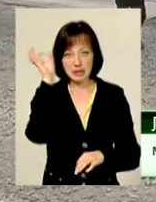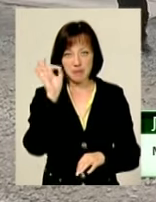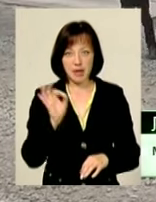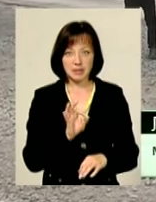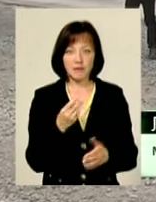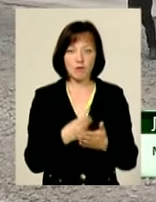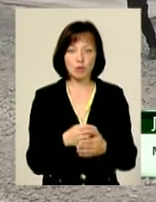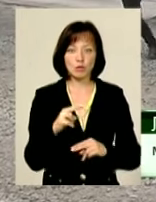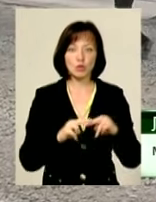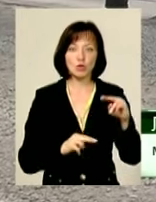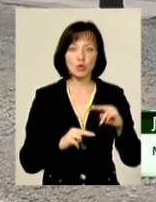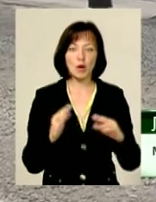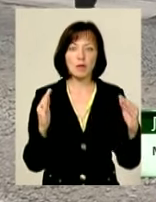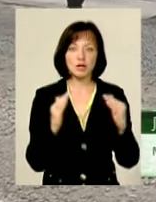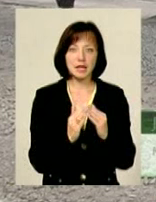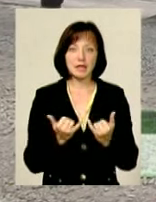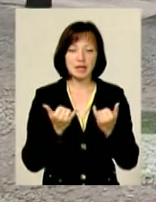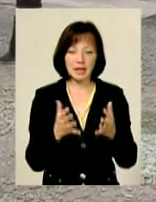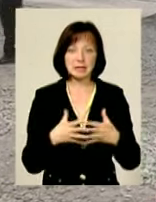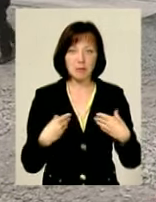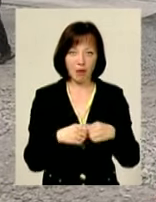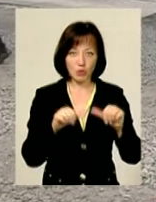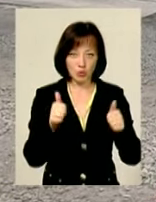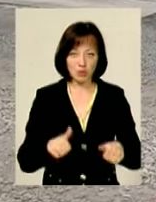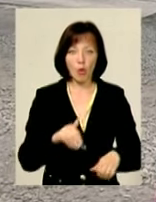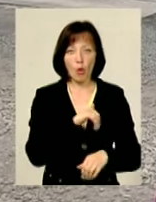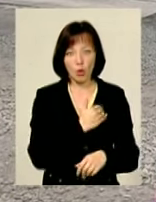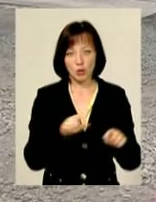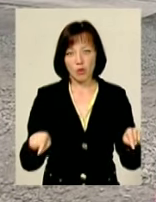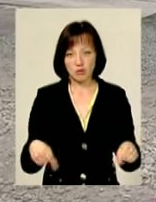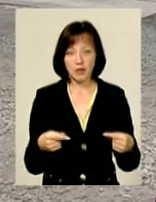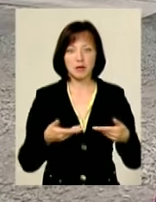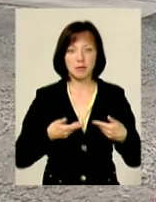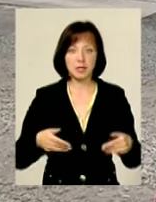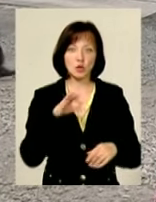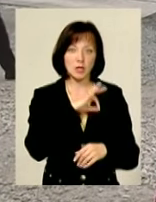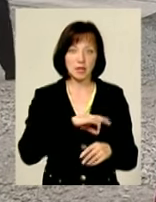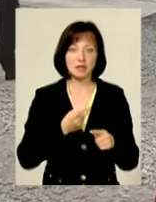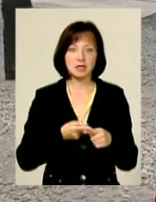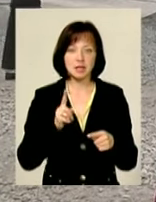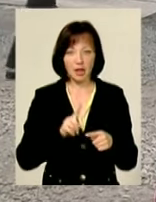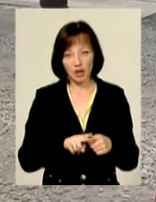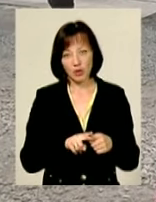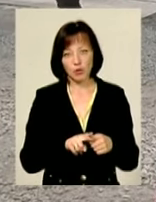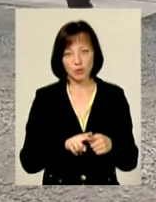будинки для дитячих будинків сімейного типу, хто хоче організувати. І ми скористалися цією